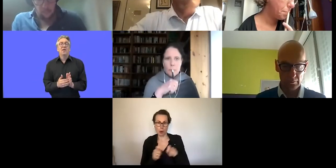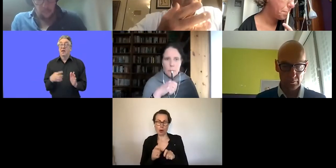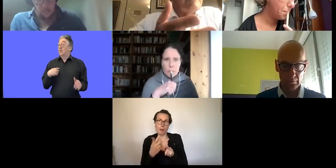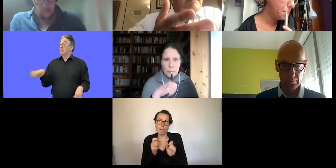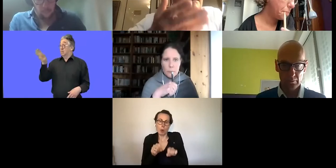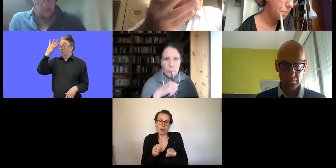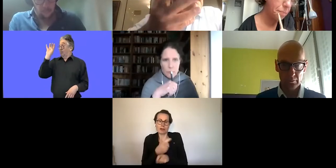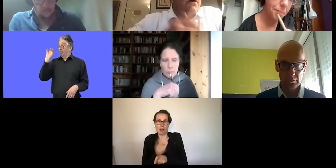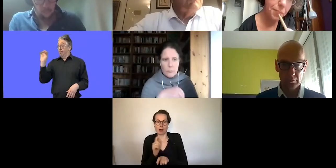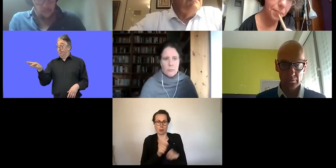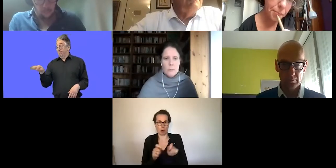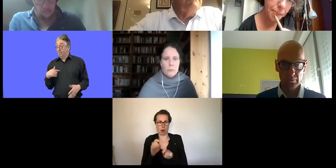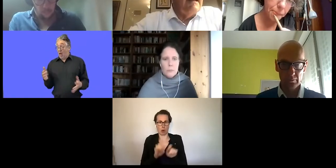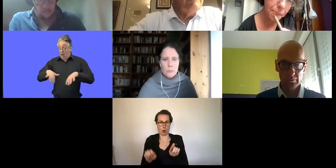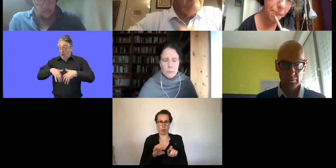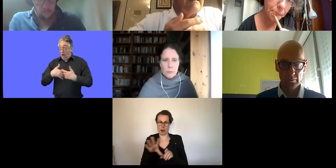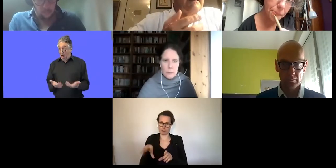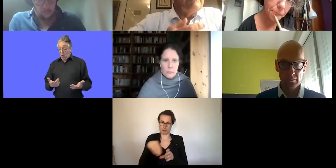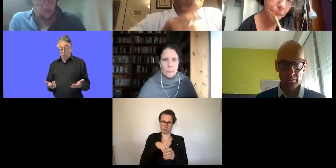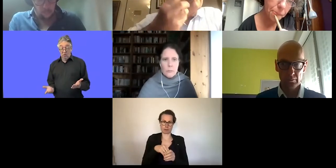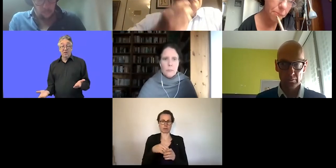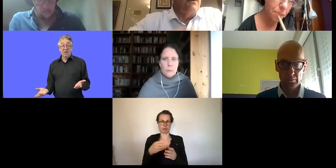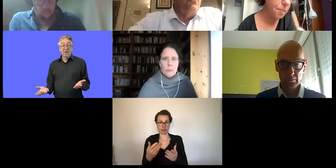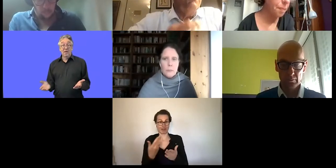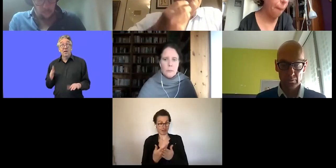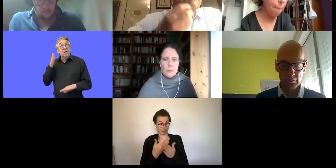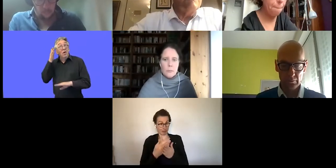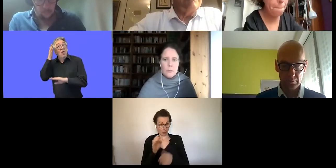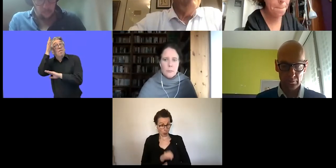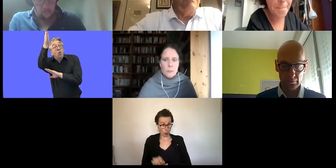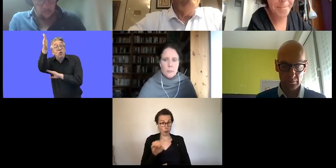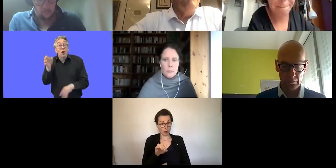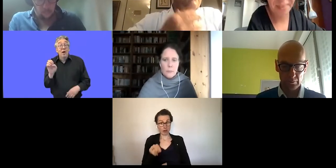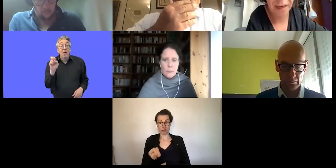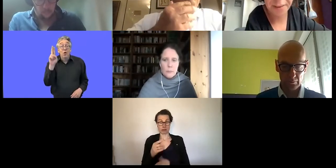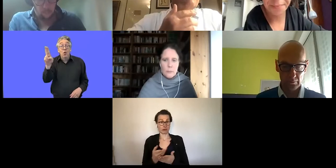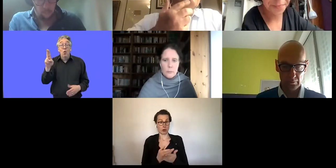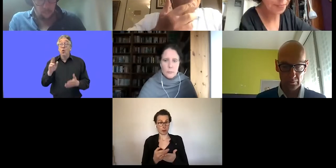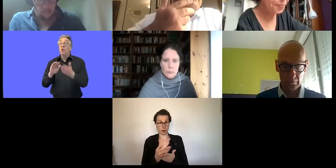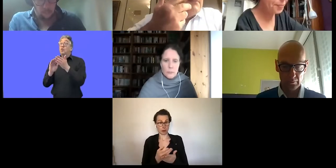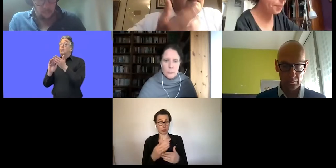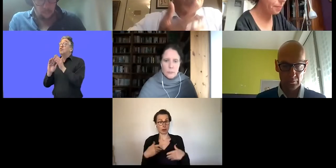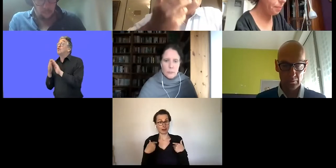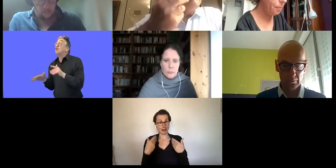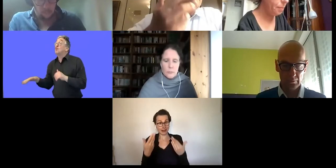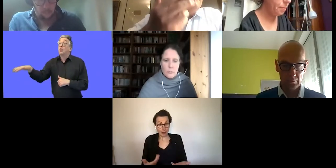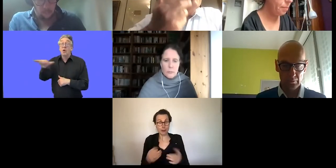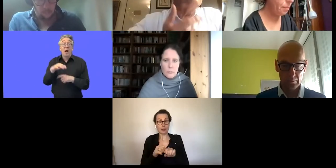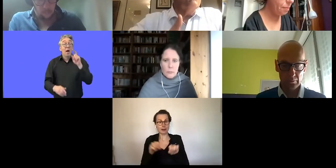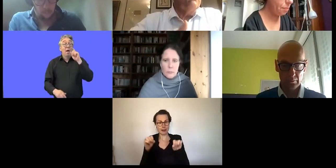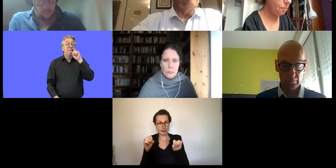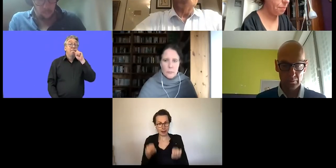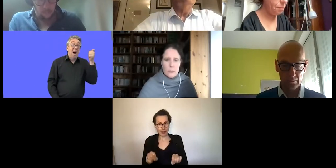dazu. Das zeichnet uns ja aus in der Welt eigentlich, dass wir in Europa ein System haben, wo wir prinzipiell